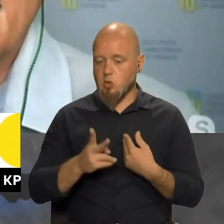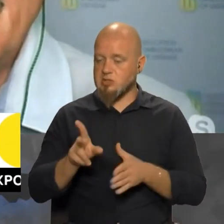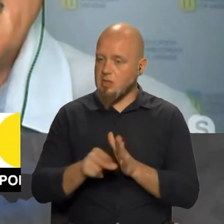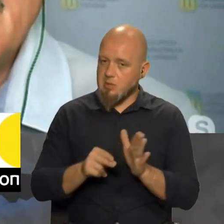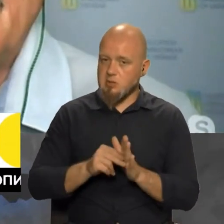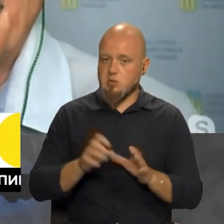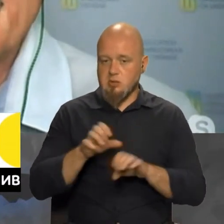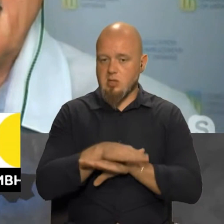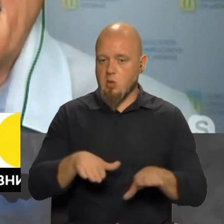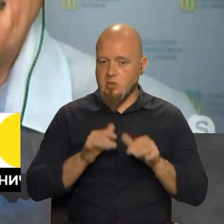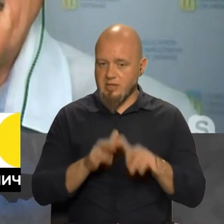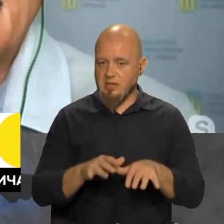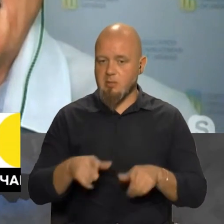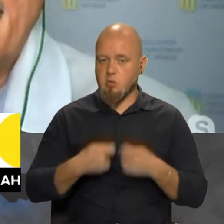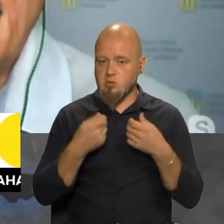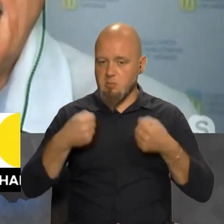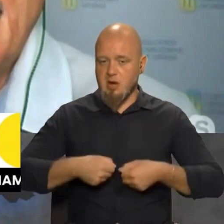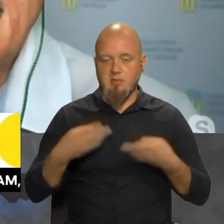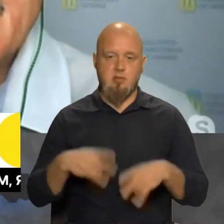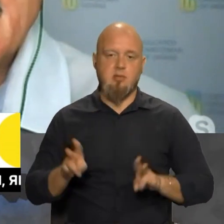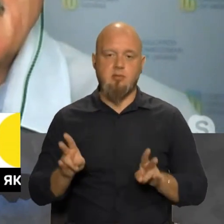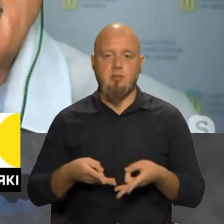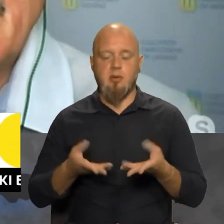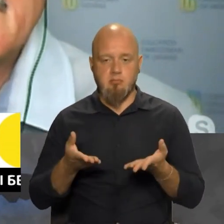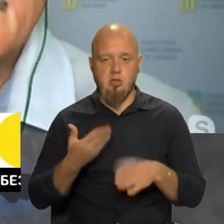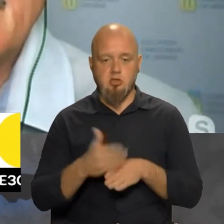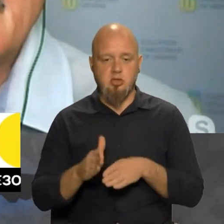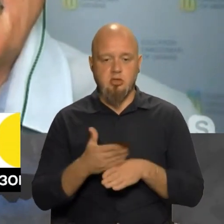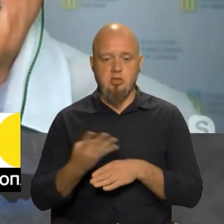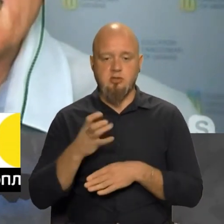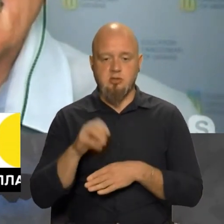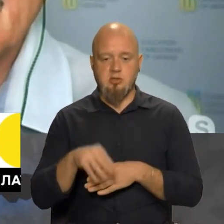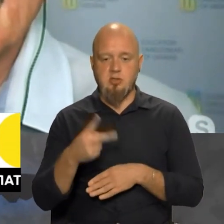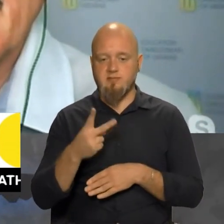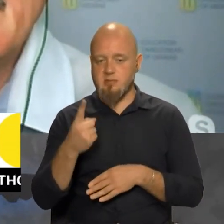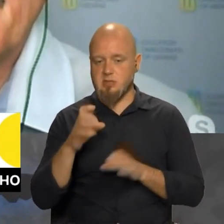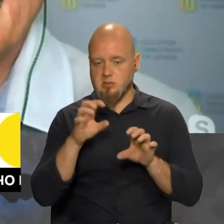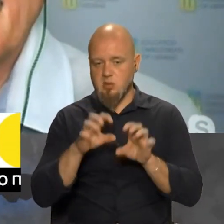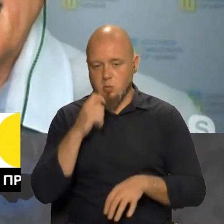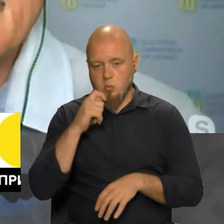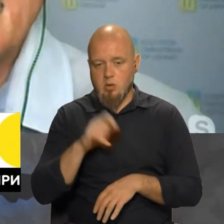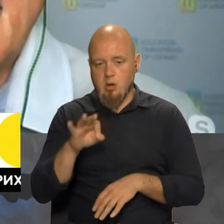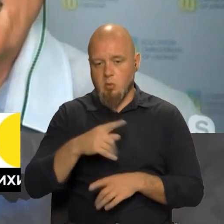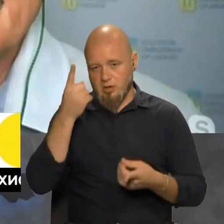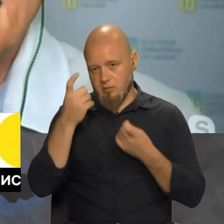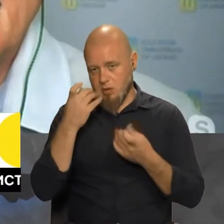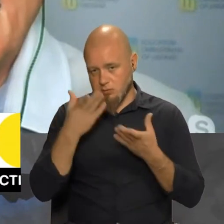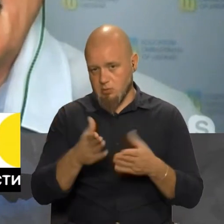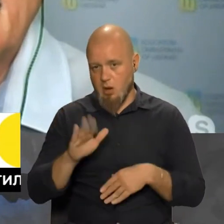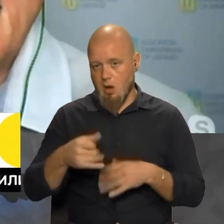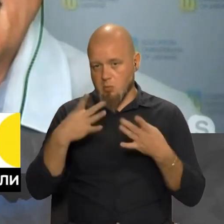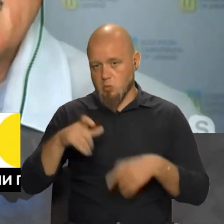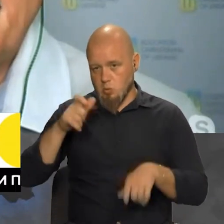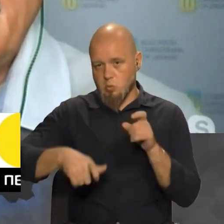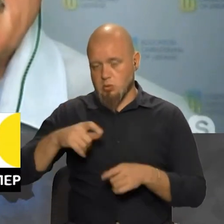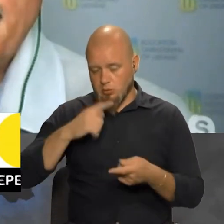записує незаконні дії, порушення прав, не треба. Частина 4 статті 21 закону України про інформацію. Хай просто